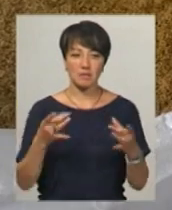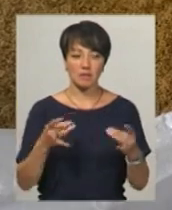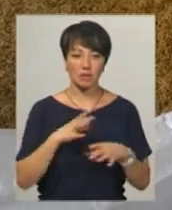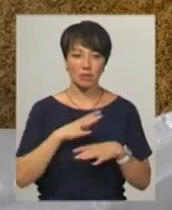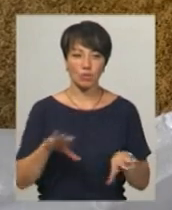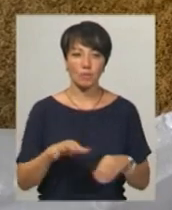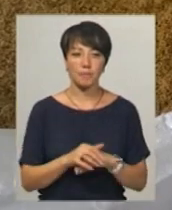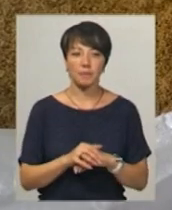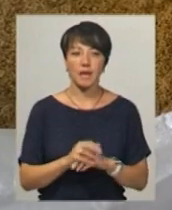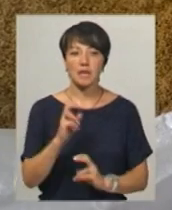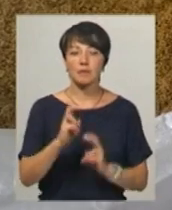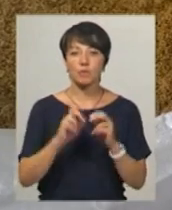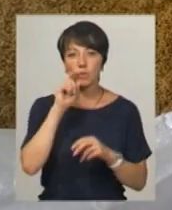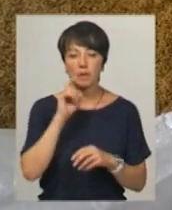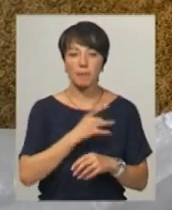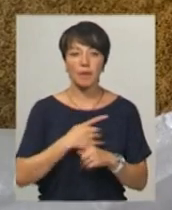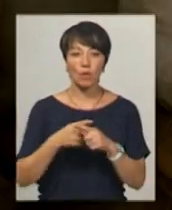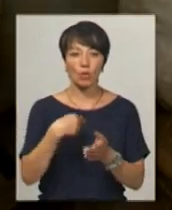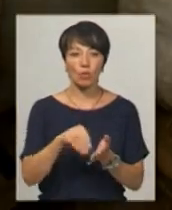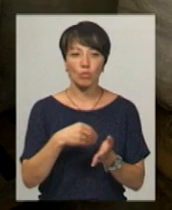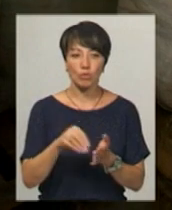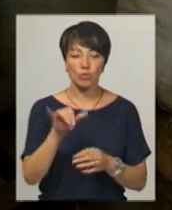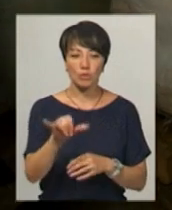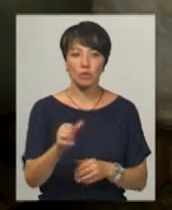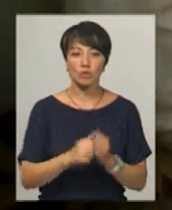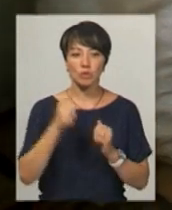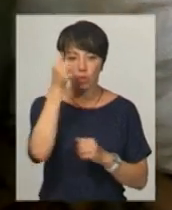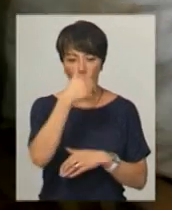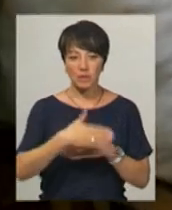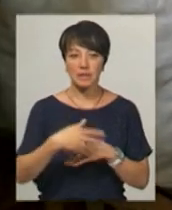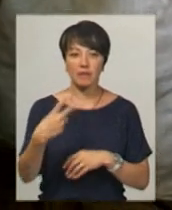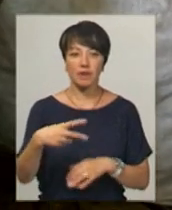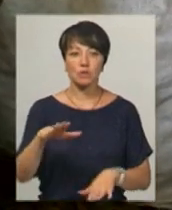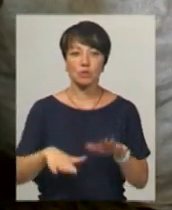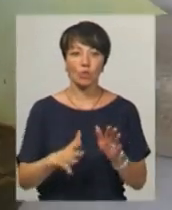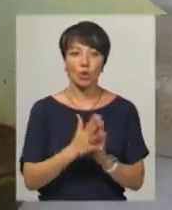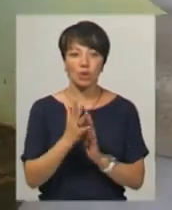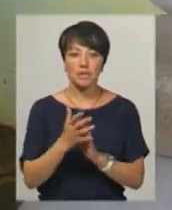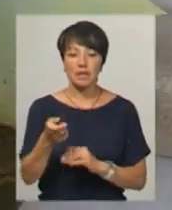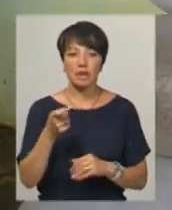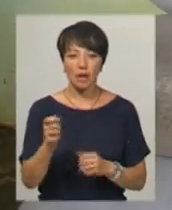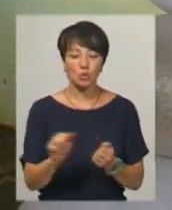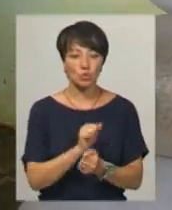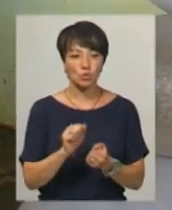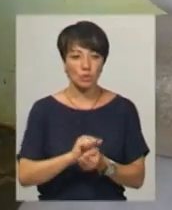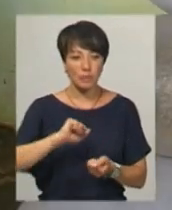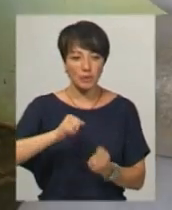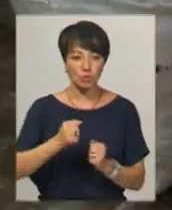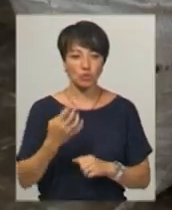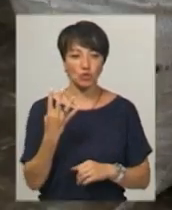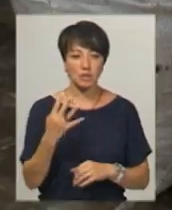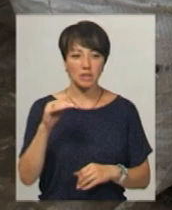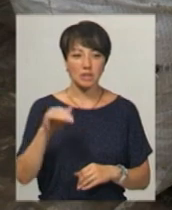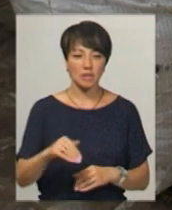Фармацевтичні заводи України-Білорусі купують у Прудивусі щороку близько 20 тонн рослин і ягід, які сушать та пресують у 4